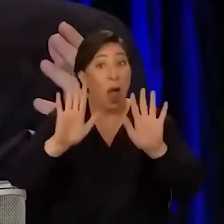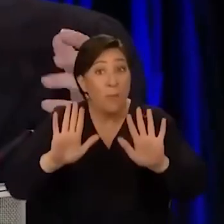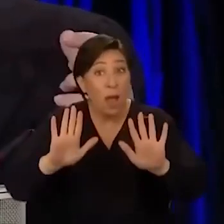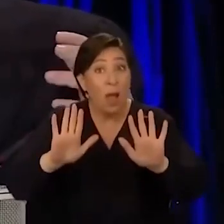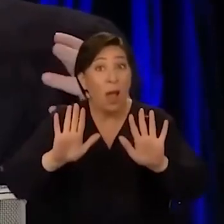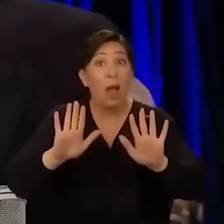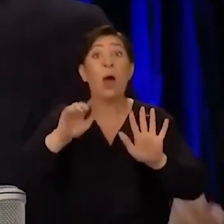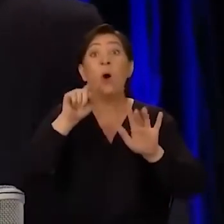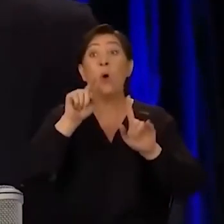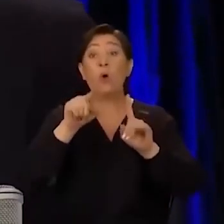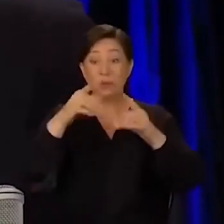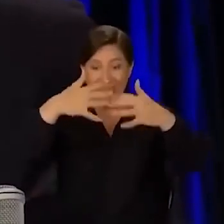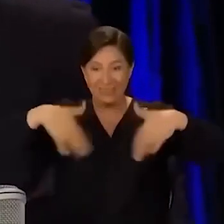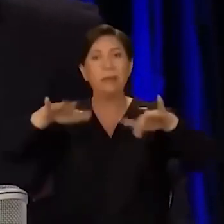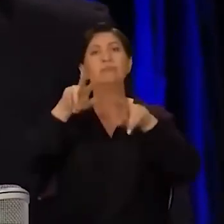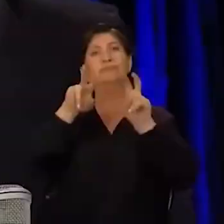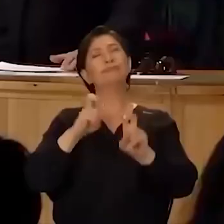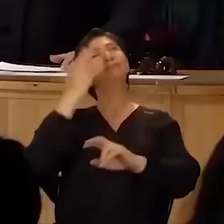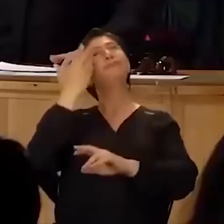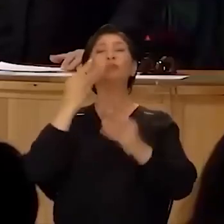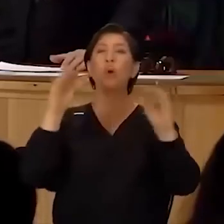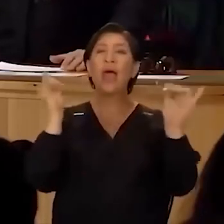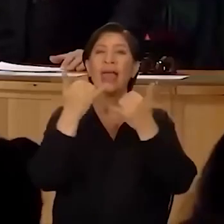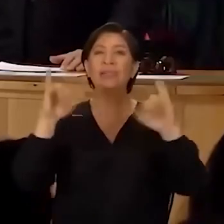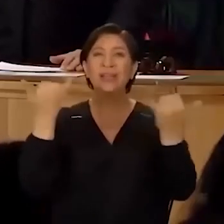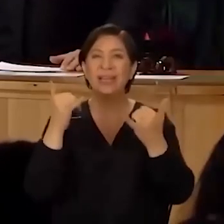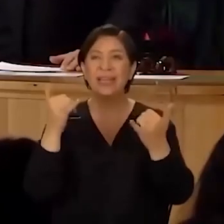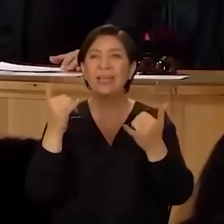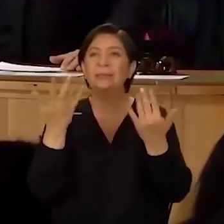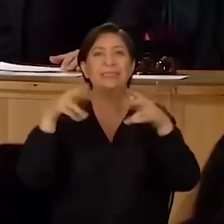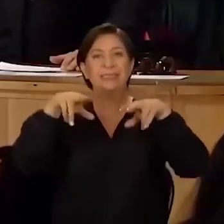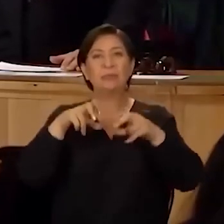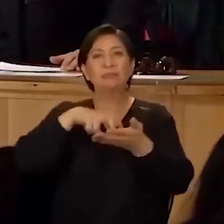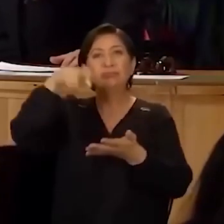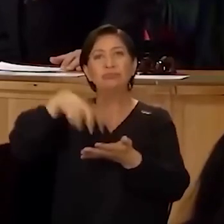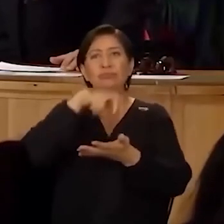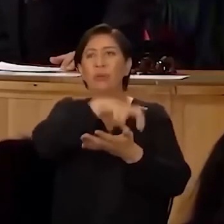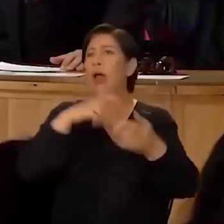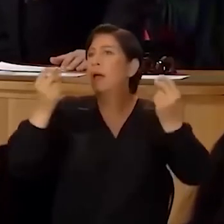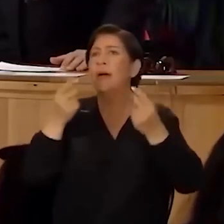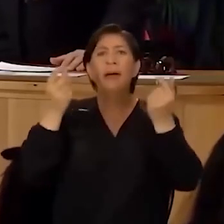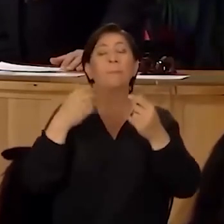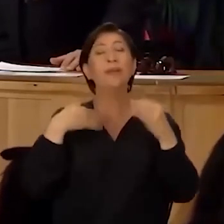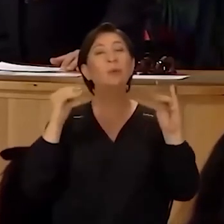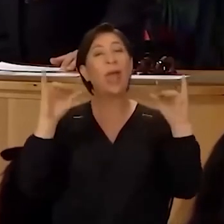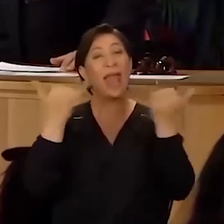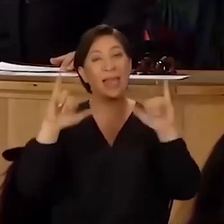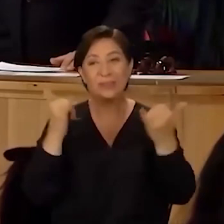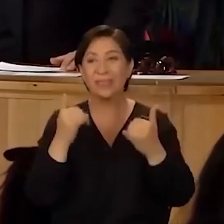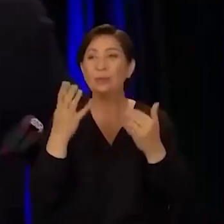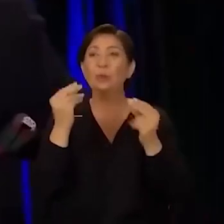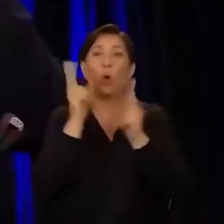onu sahnede izlemek çok eğlenceli. Sahnede zıp zıp bir kadın var. Ben aslında çok neşeli ve çok